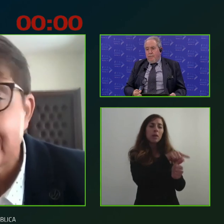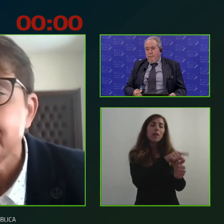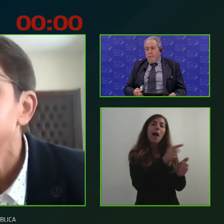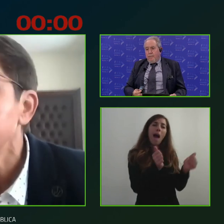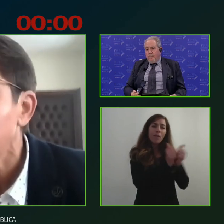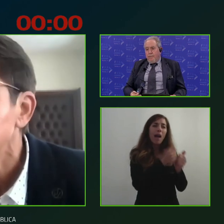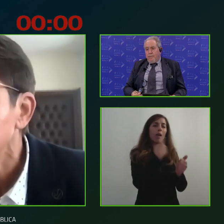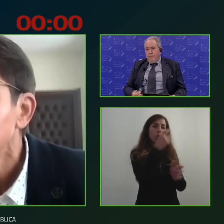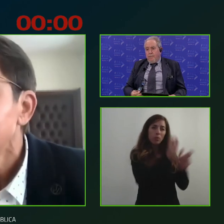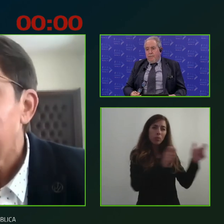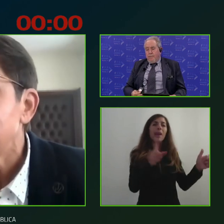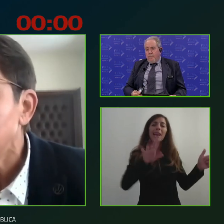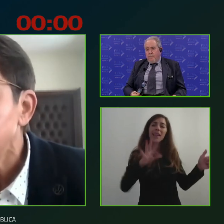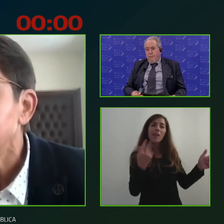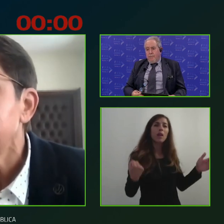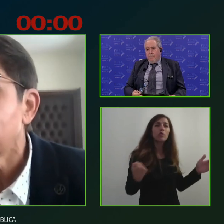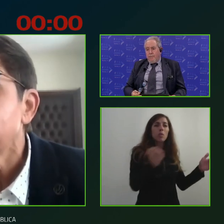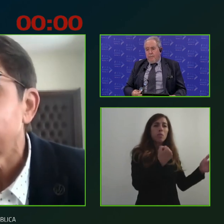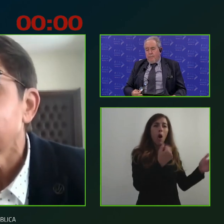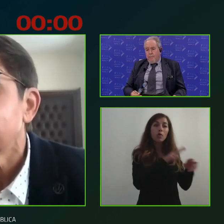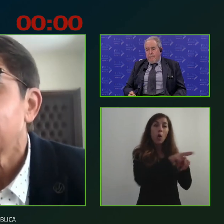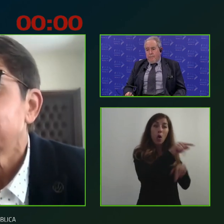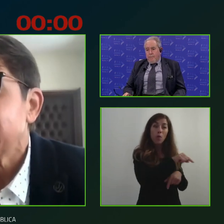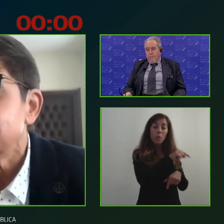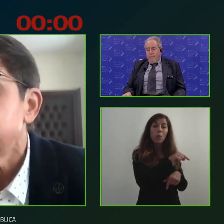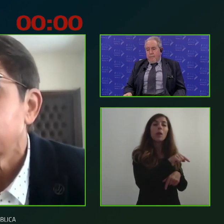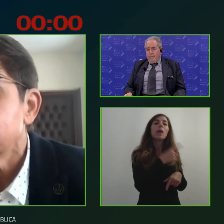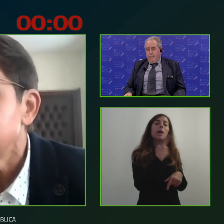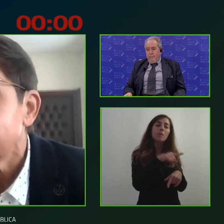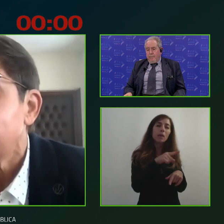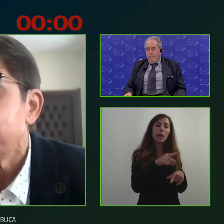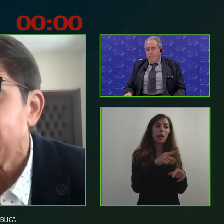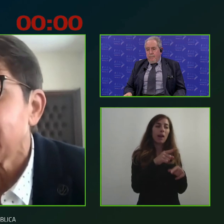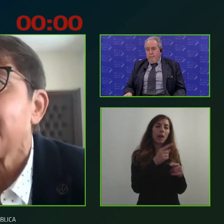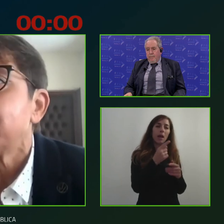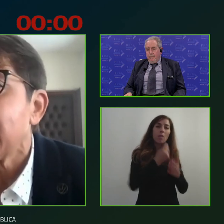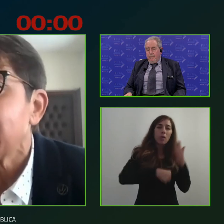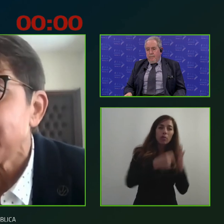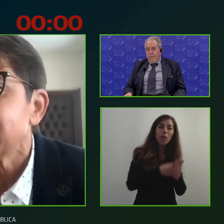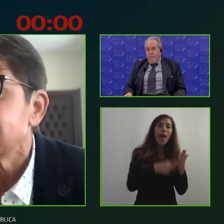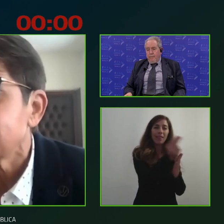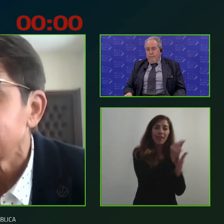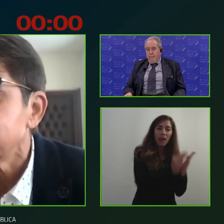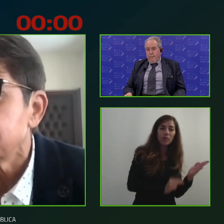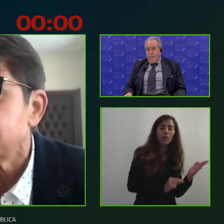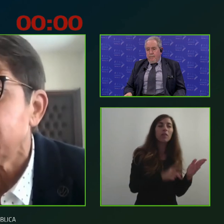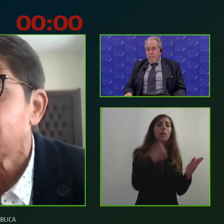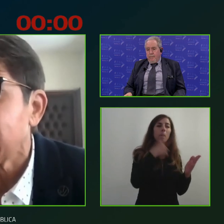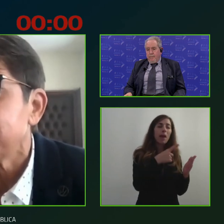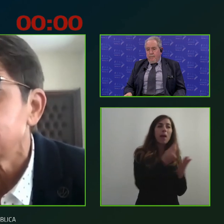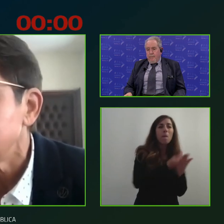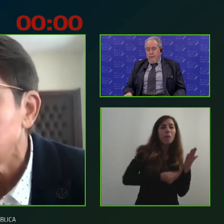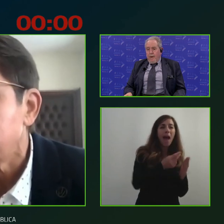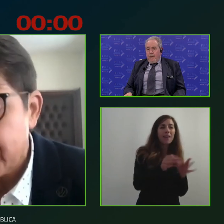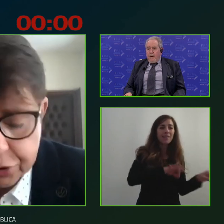poi essere di supporto ai comuni proprio per per edigere progetti per elaborare piani strategici di